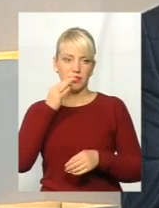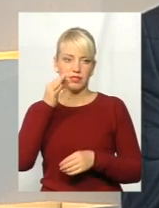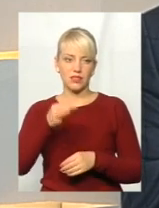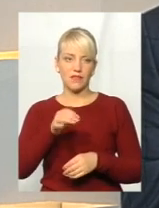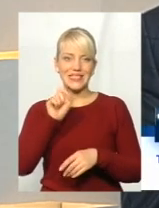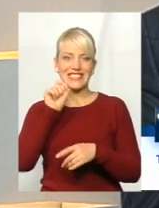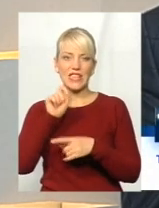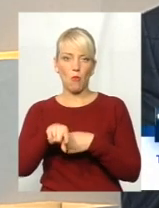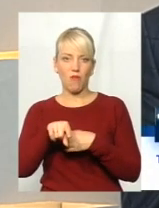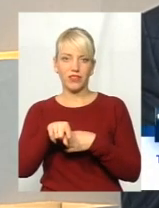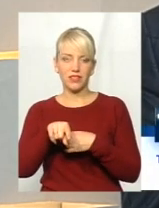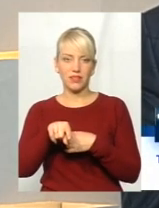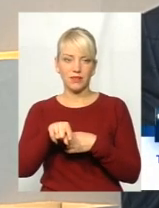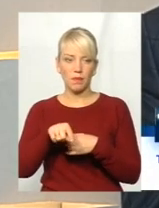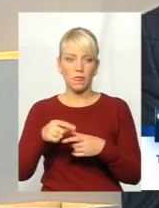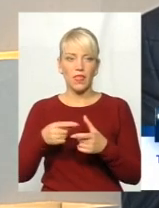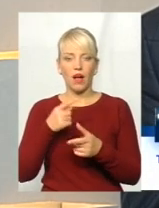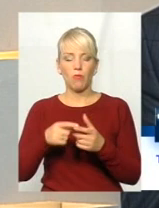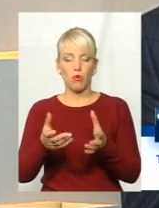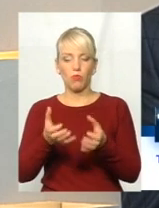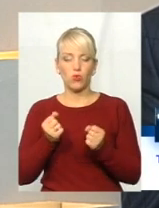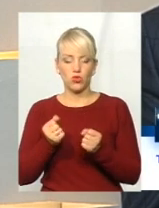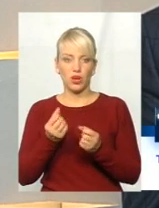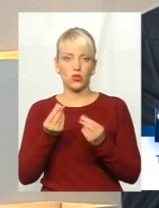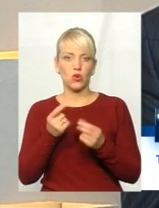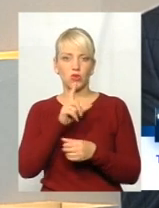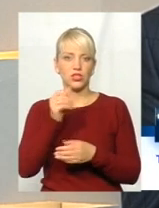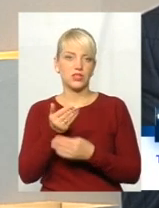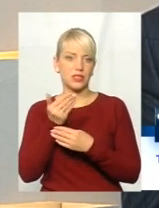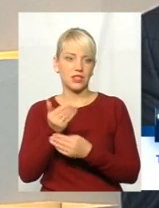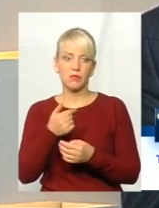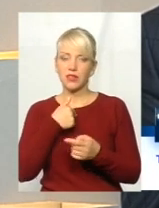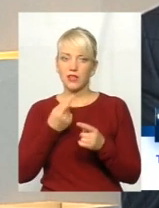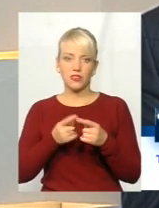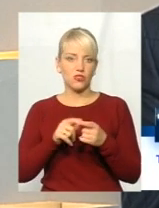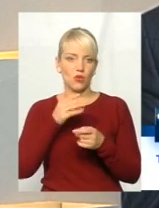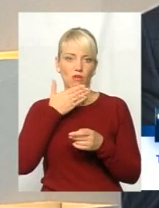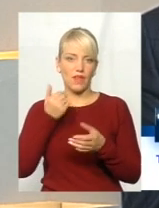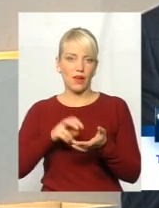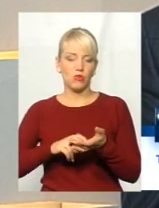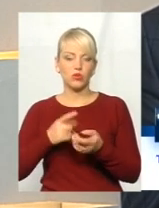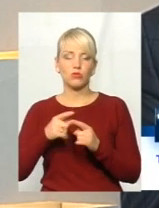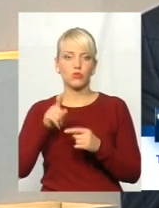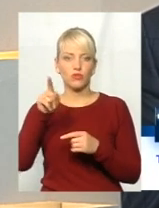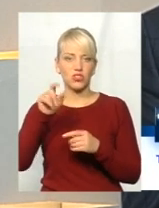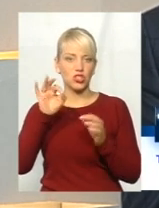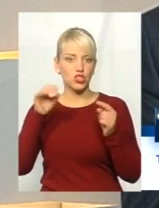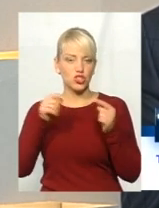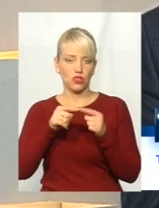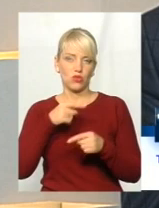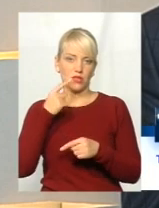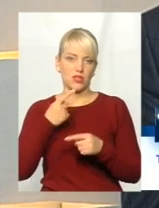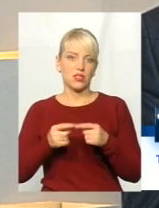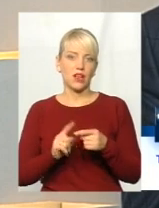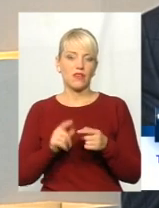замовлення, або получають гроші за запит. Я цього не боюся, тому що він сьогодні дуже чітко це наголосив. Є депутат,